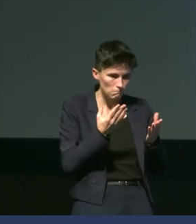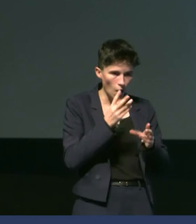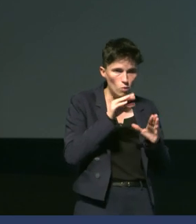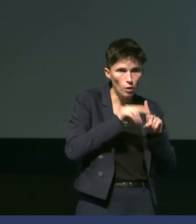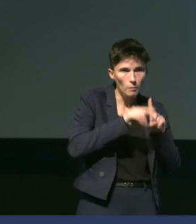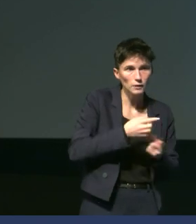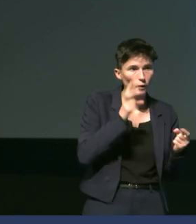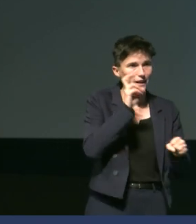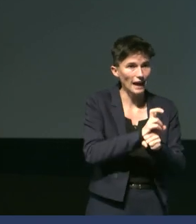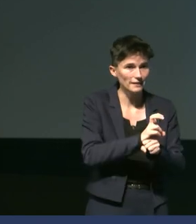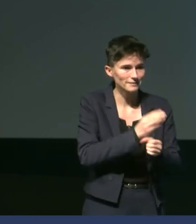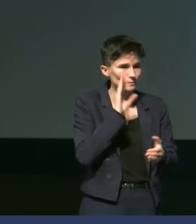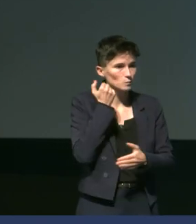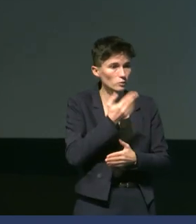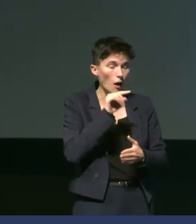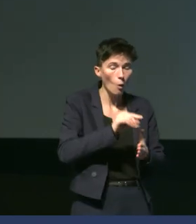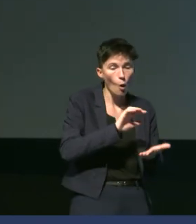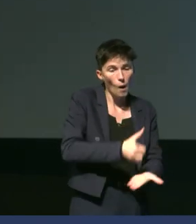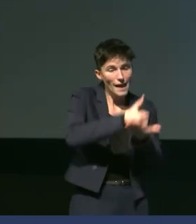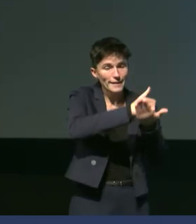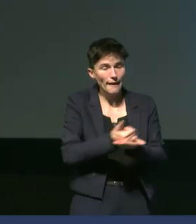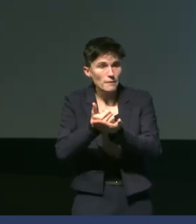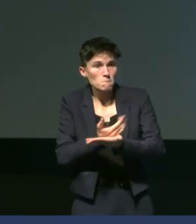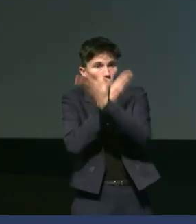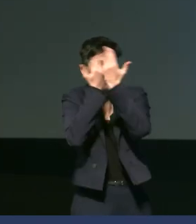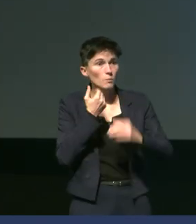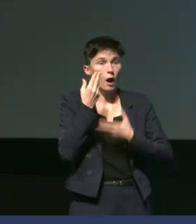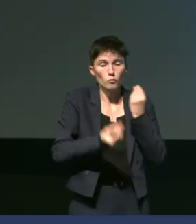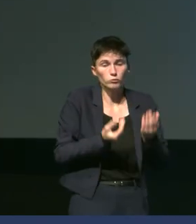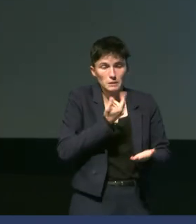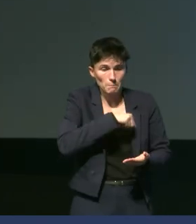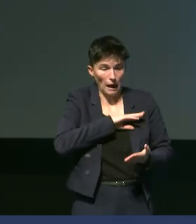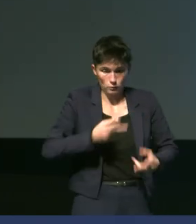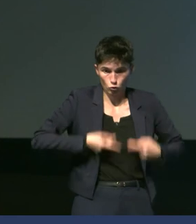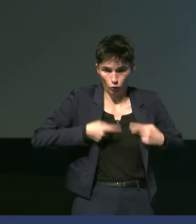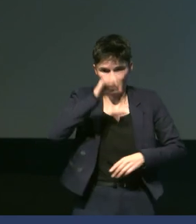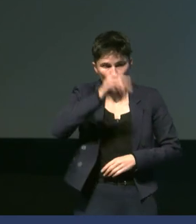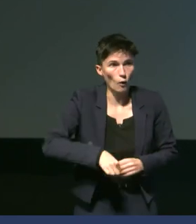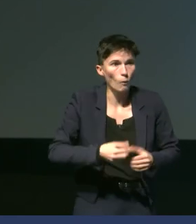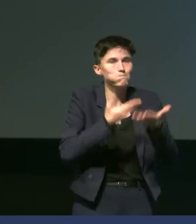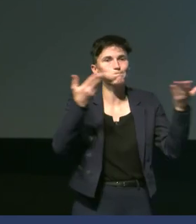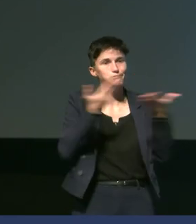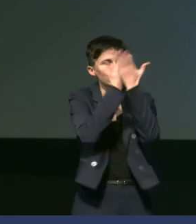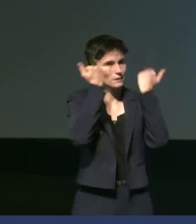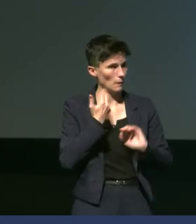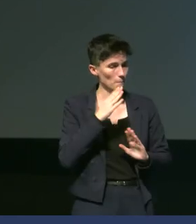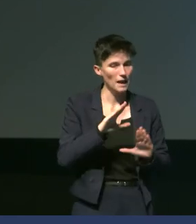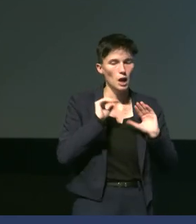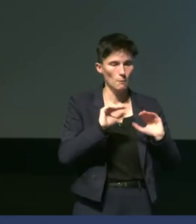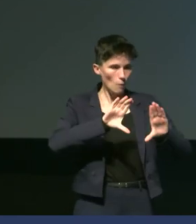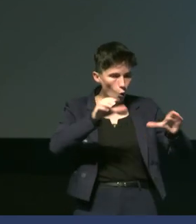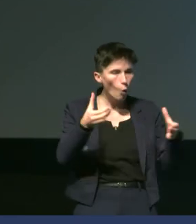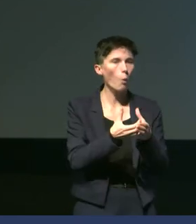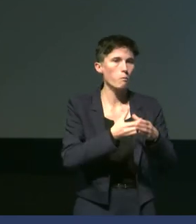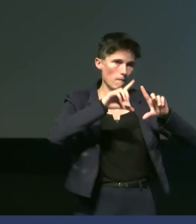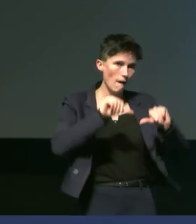Donc, eux, pour le coup, alors est-ce que c'est une entraide? Est-ce que c'est un instinct de survie? Eux, pour le coup, il va y avoir cette cohésion de groupe qui